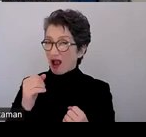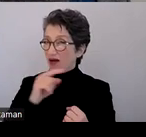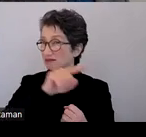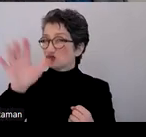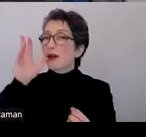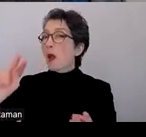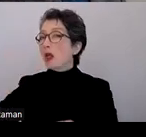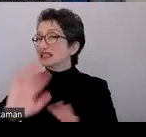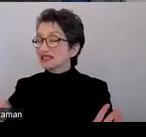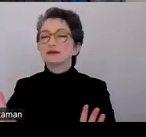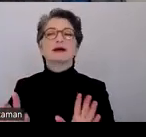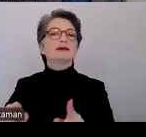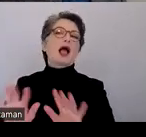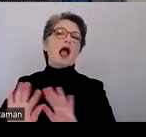nicht.